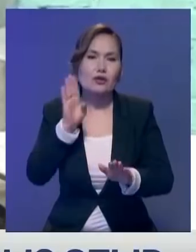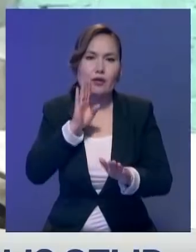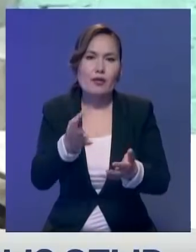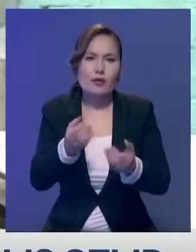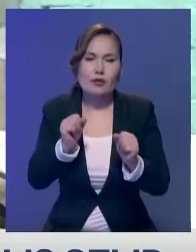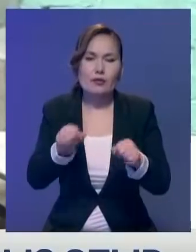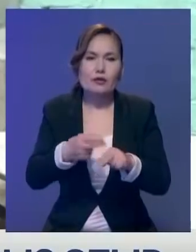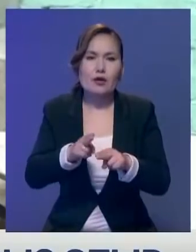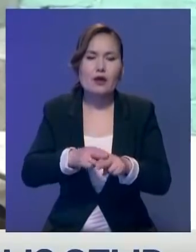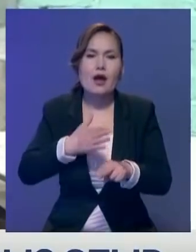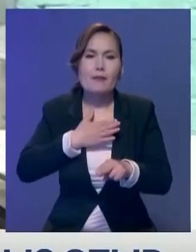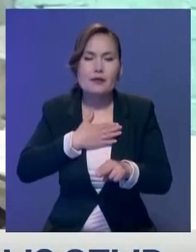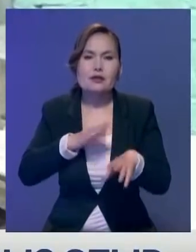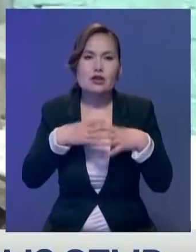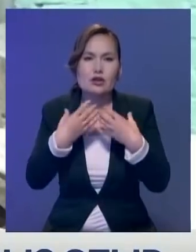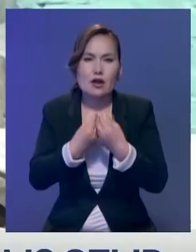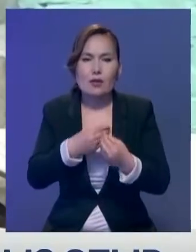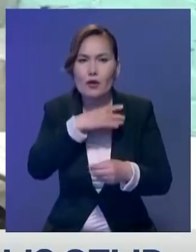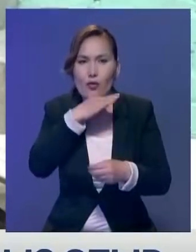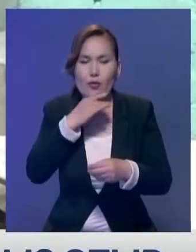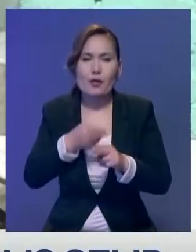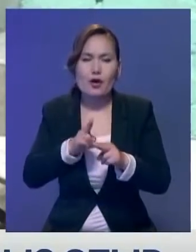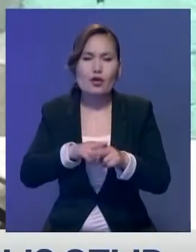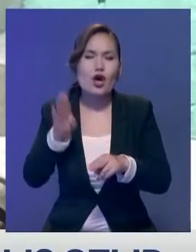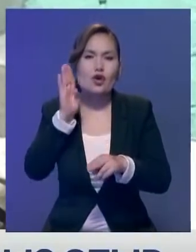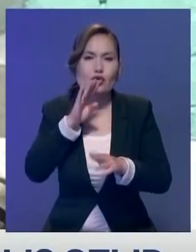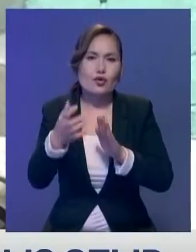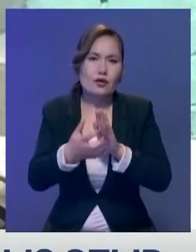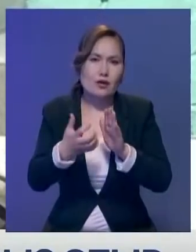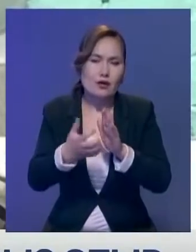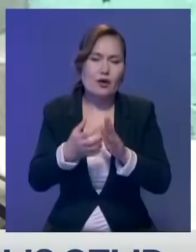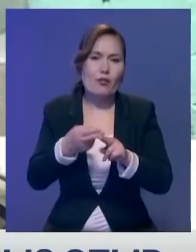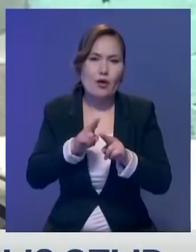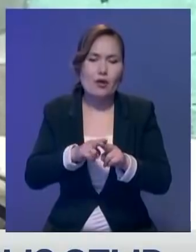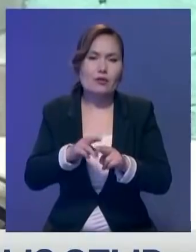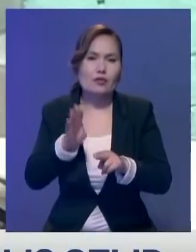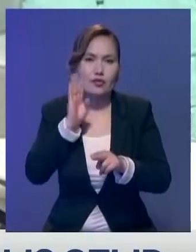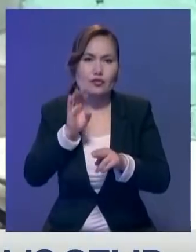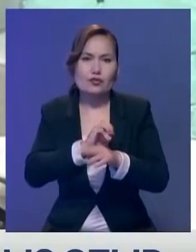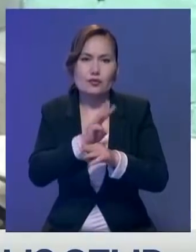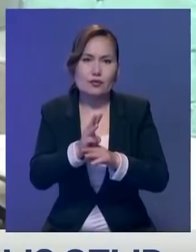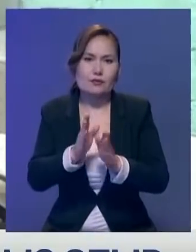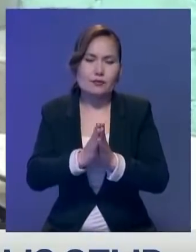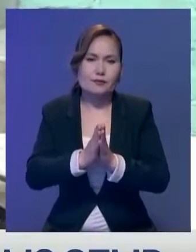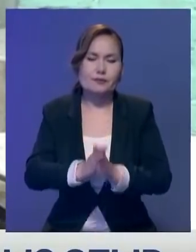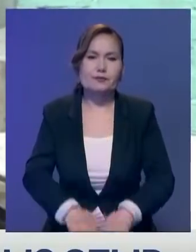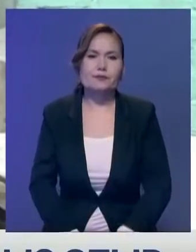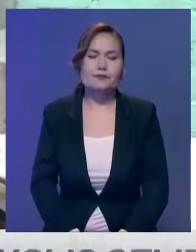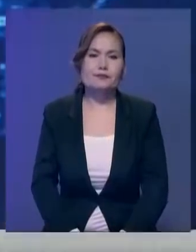бізде бір ғана жаныя тұрмайды. Ондаған отбасына бұл мөлшердің жеткіліксіз екені айтпасада түсінікті.